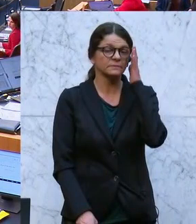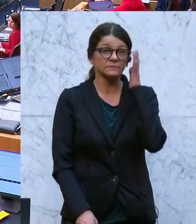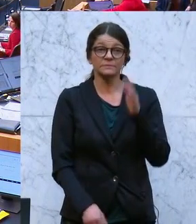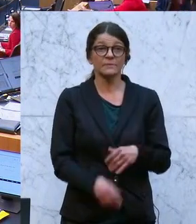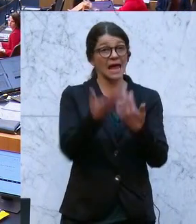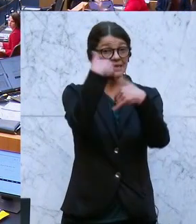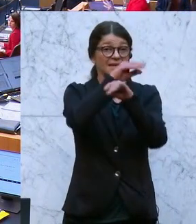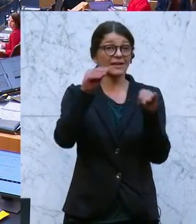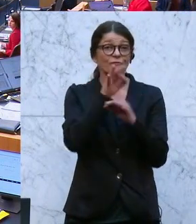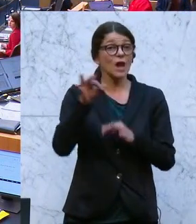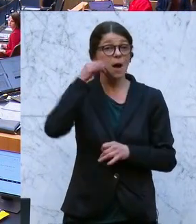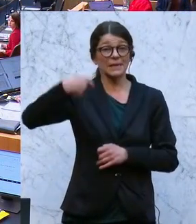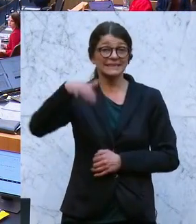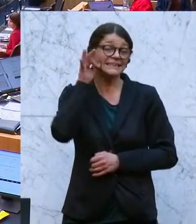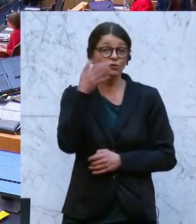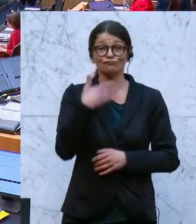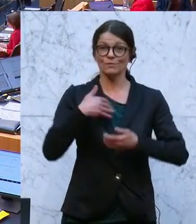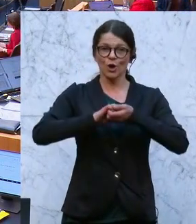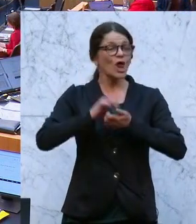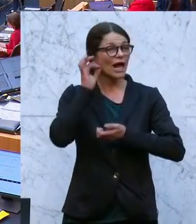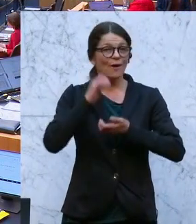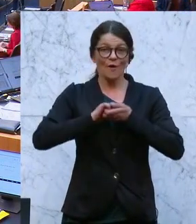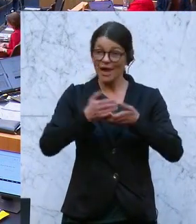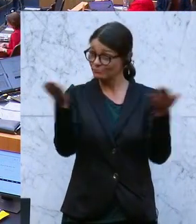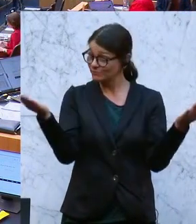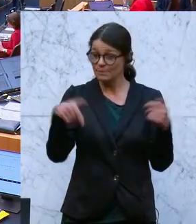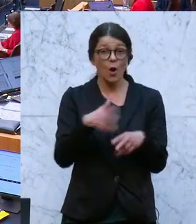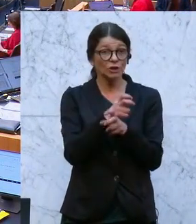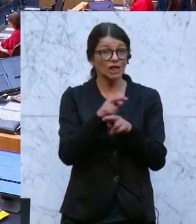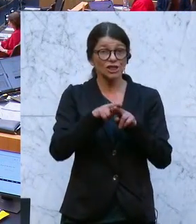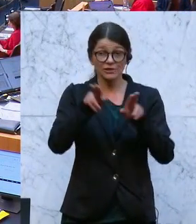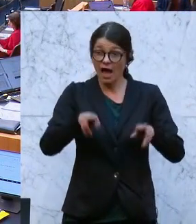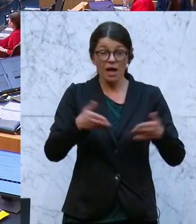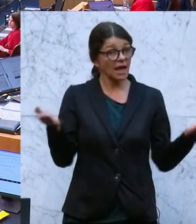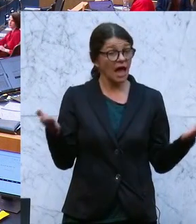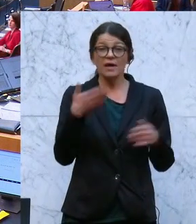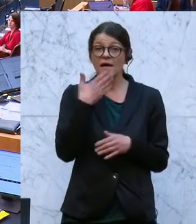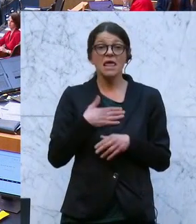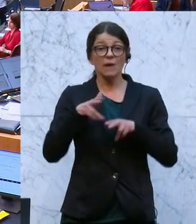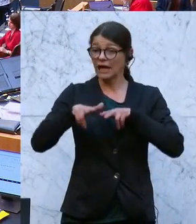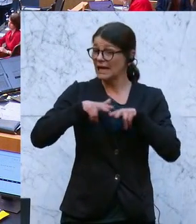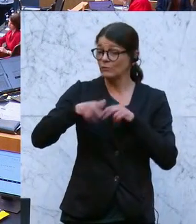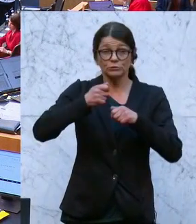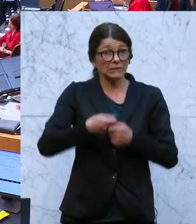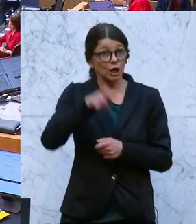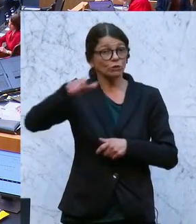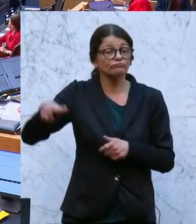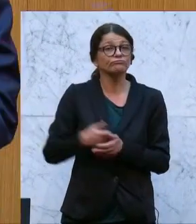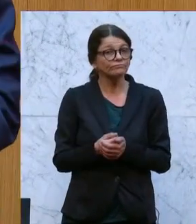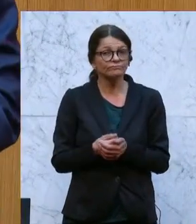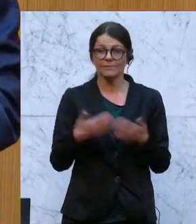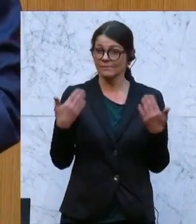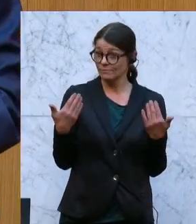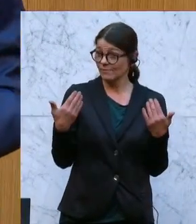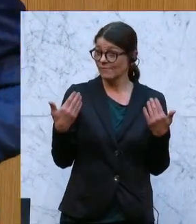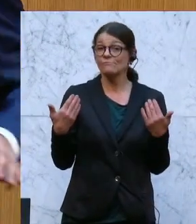Sehr geehrte Frau Präsidentin, liebe Kolleginnen und Kollegen im österreichischen Nationalrat, liebe Regierungsmitglieder, obwohl